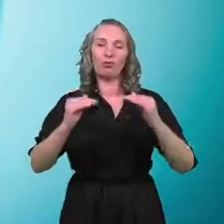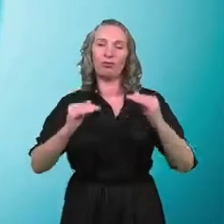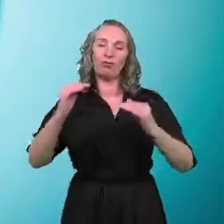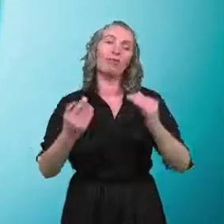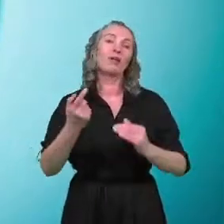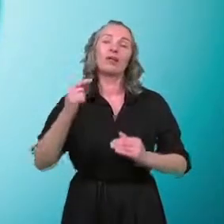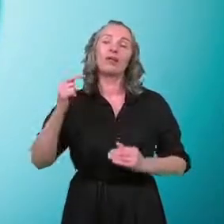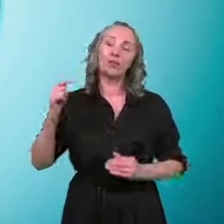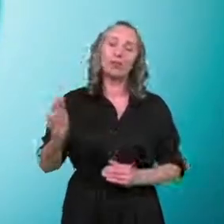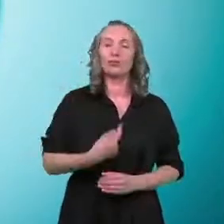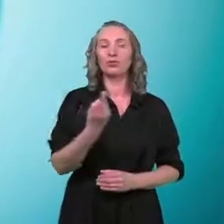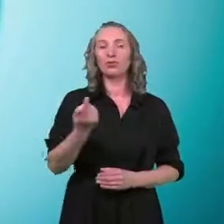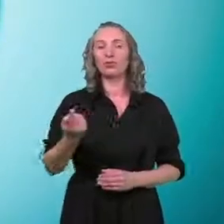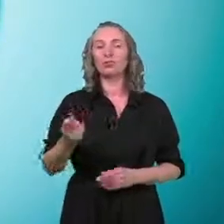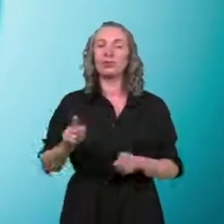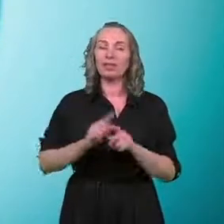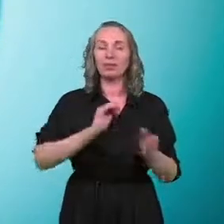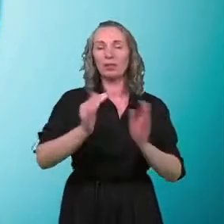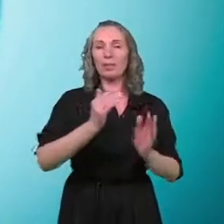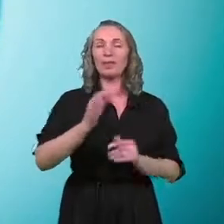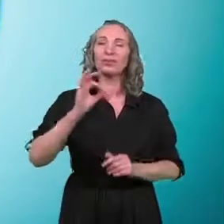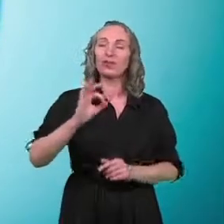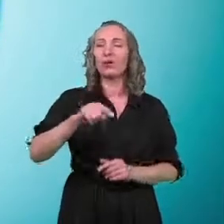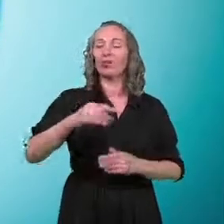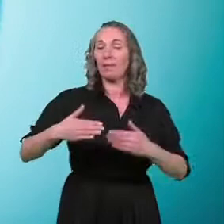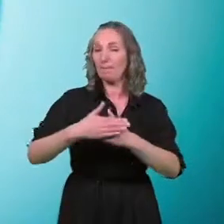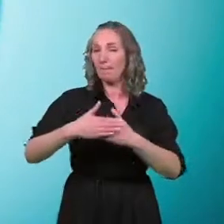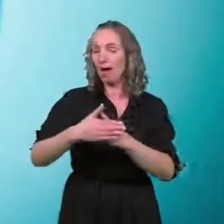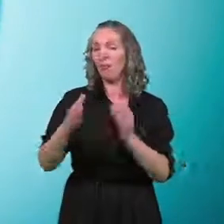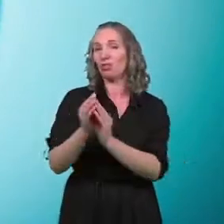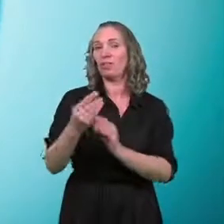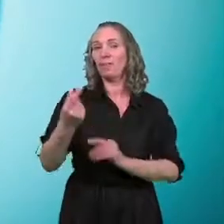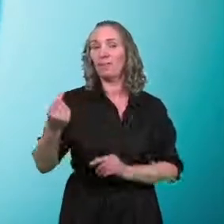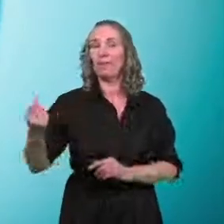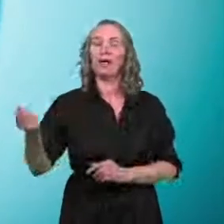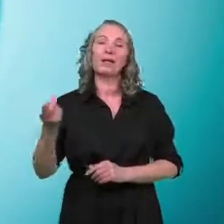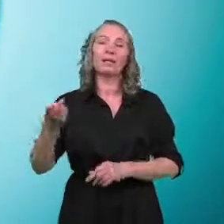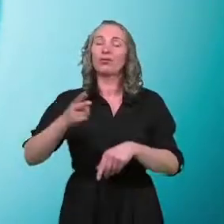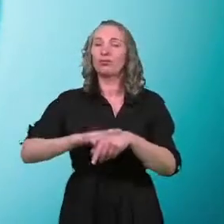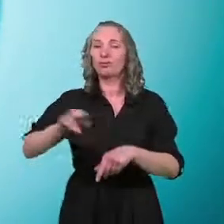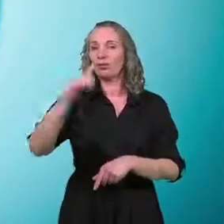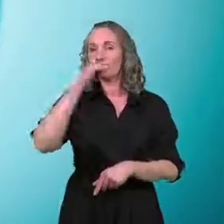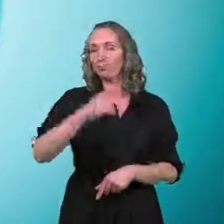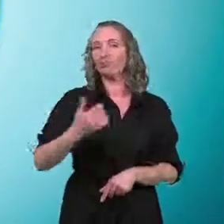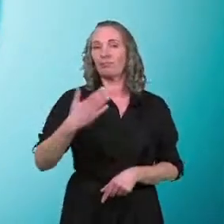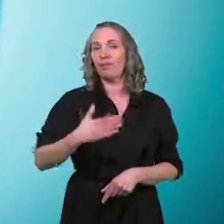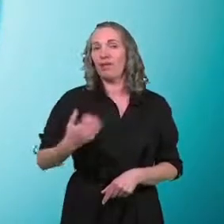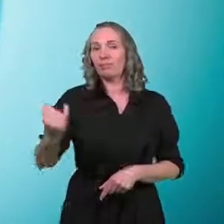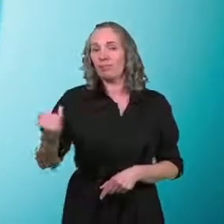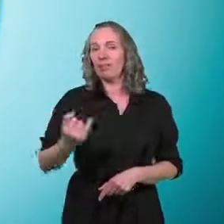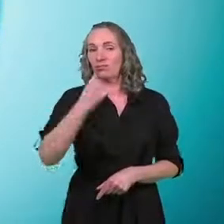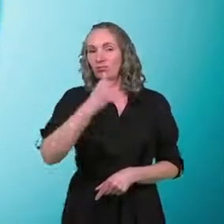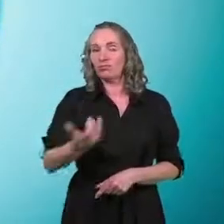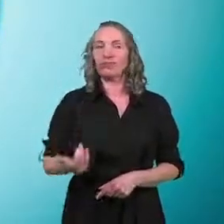społecznym, to musimy także i zadbać o te małżeństwa, pary, które po prostu nie mogą mieć swoich